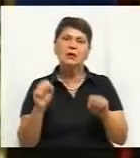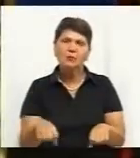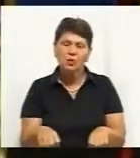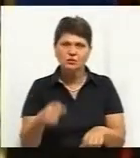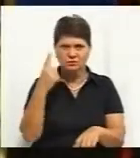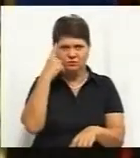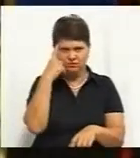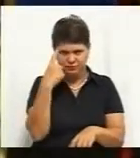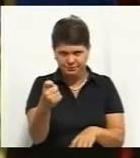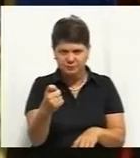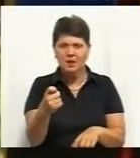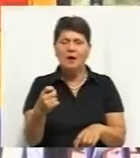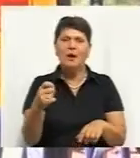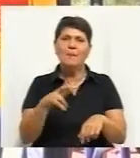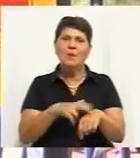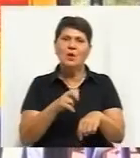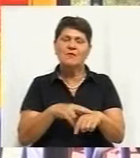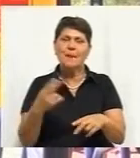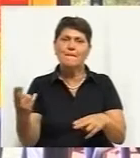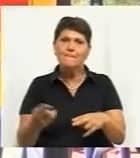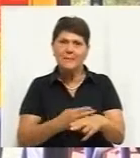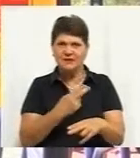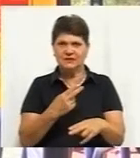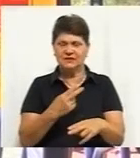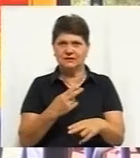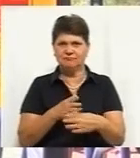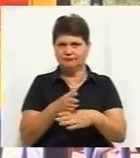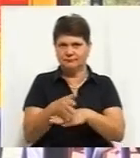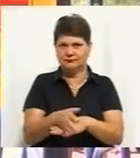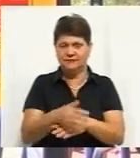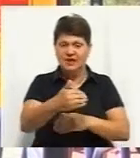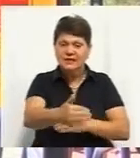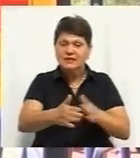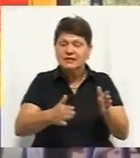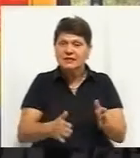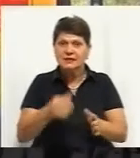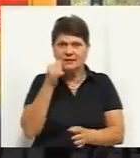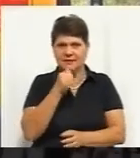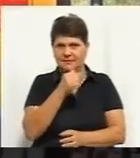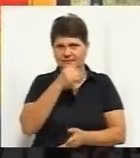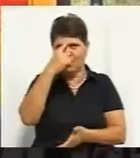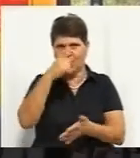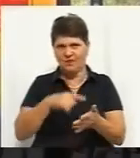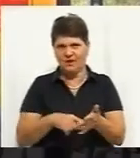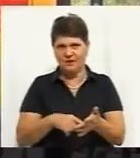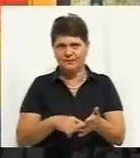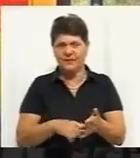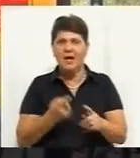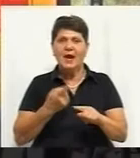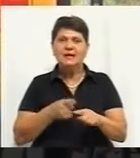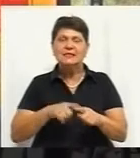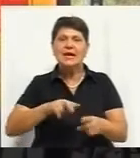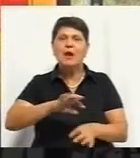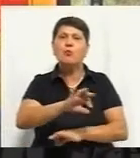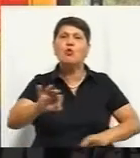візиту до відділку у місті встановили скриньки довіри. Цей проєкт спрямований задля того, щоб не тільки батьки виконували свої обов'язки, а